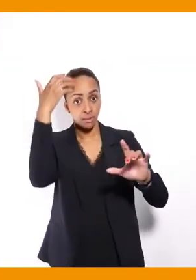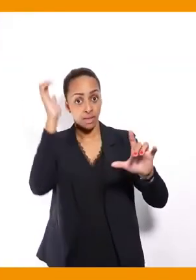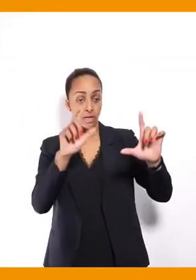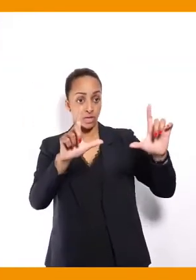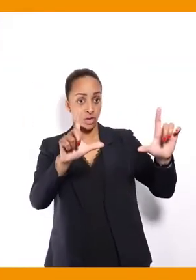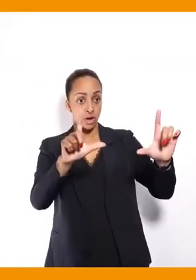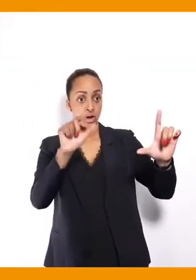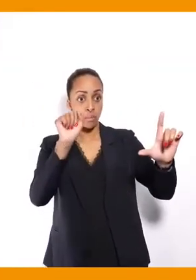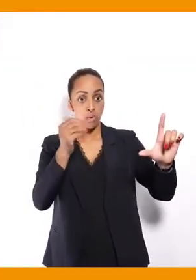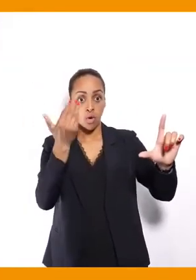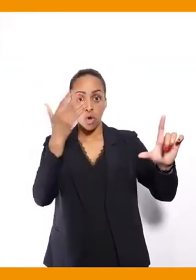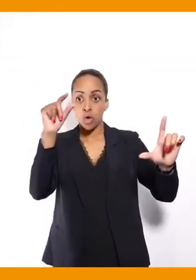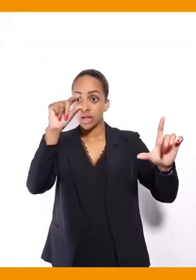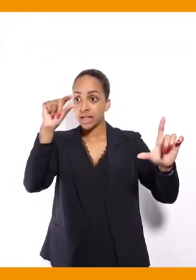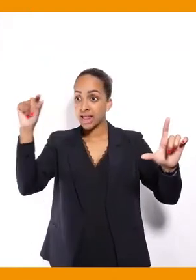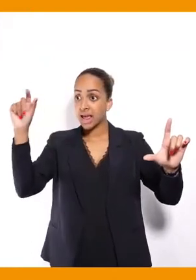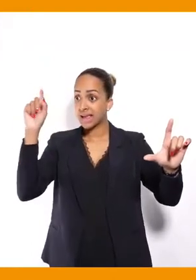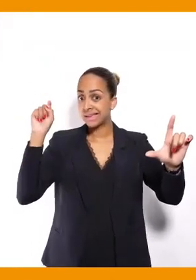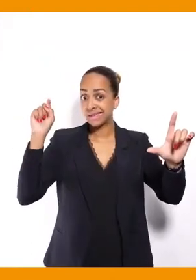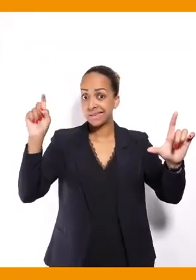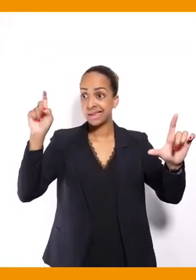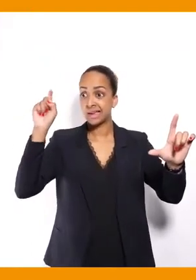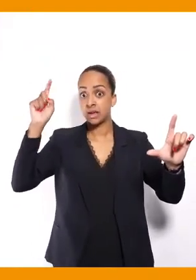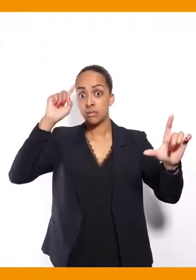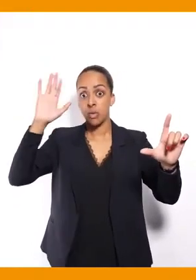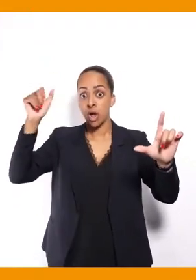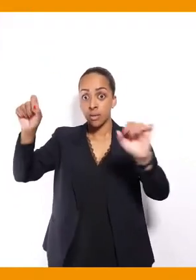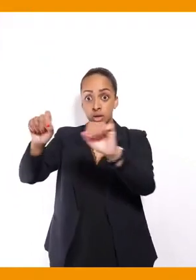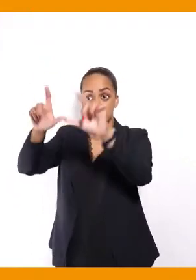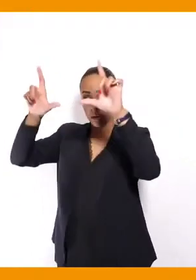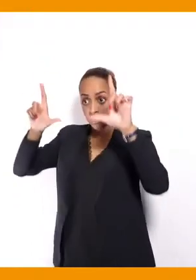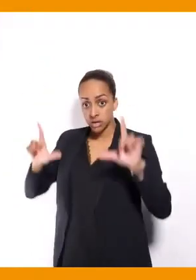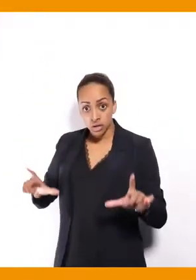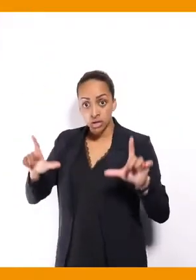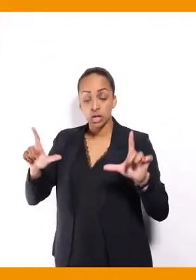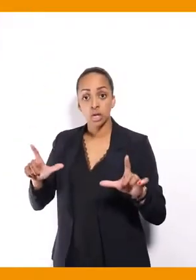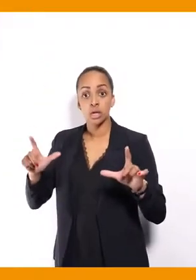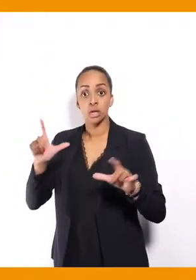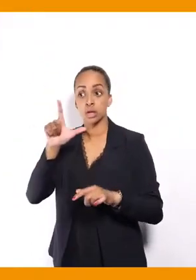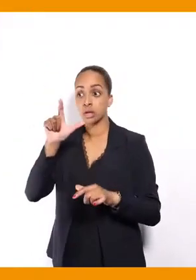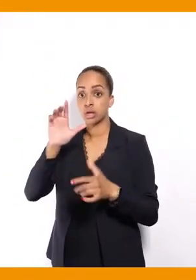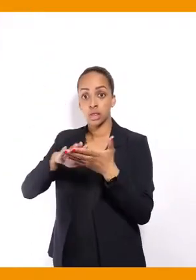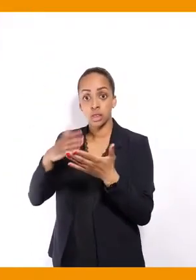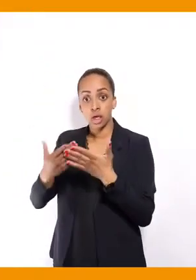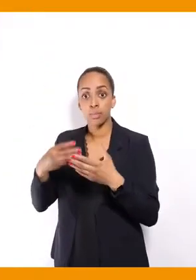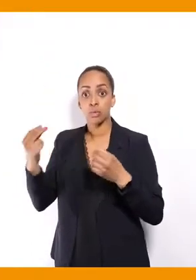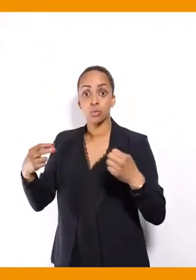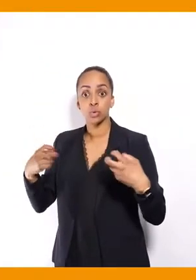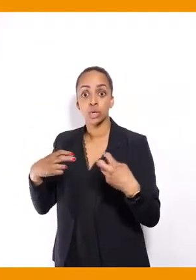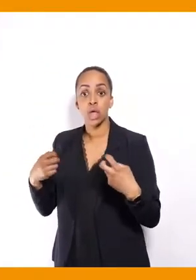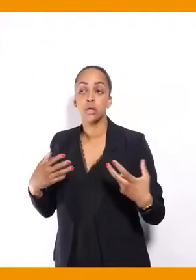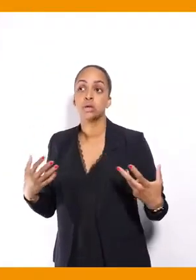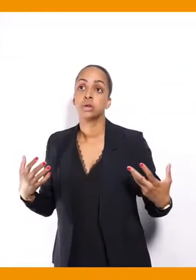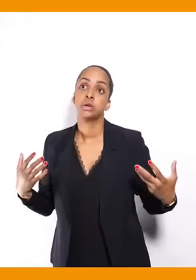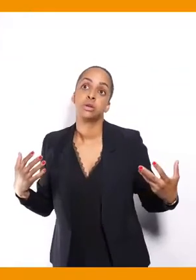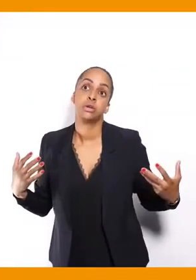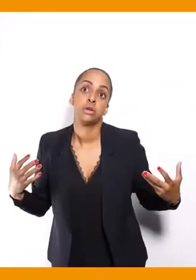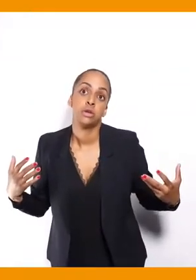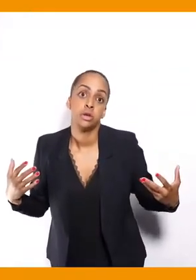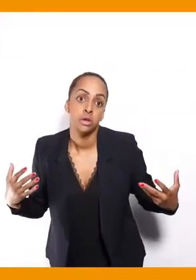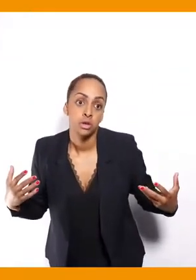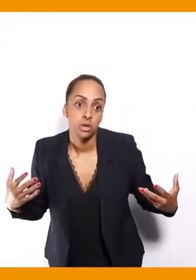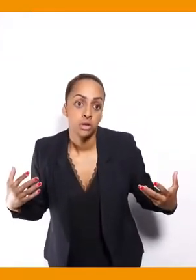un autre lien pour avoir la version qui est sous-cutrée et interprétée en Angézine. Donc, ce n'est pas vraiment, voilà, l